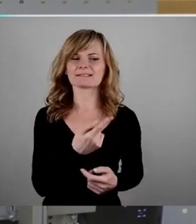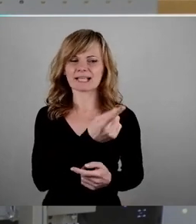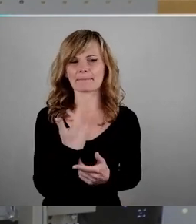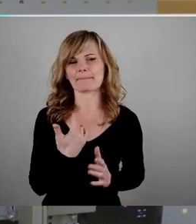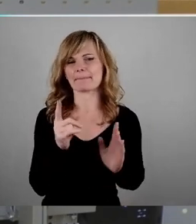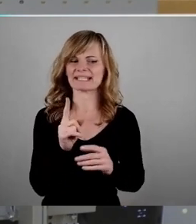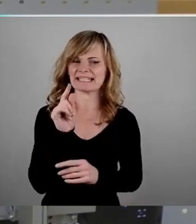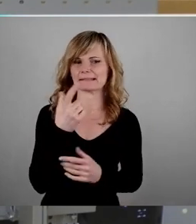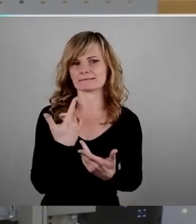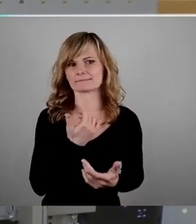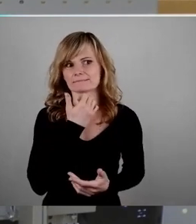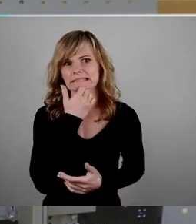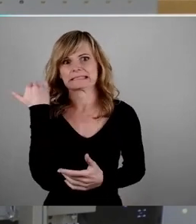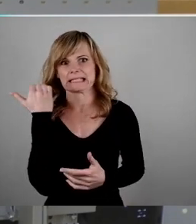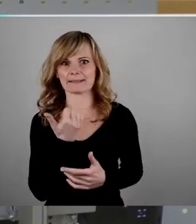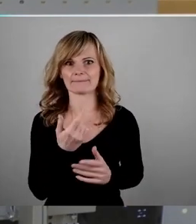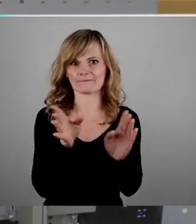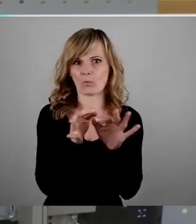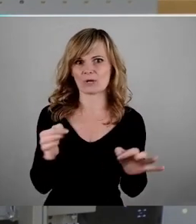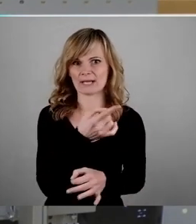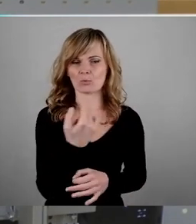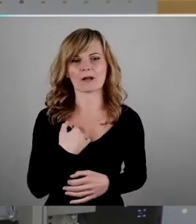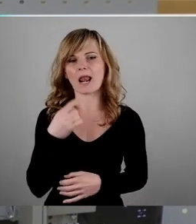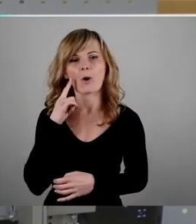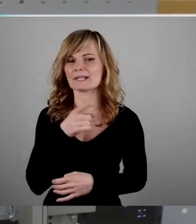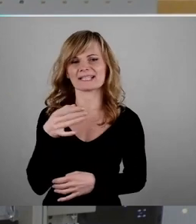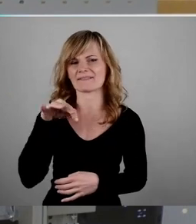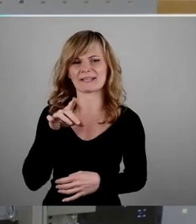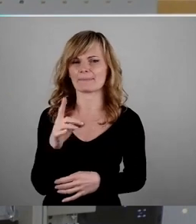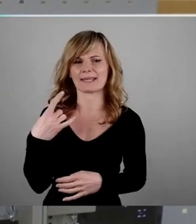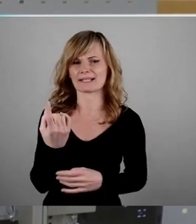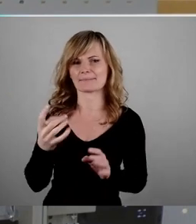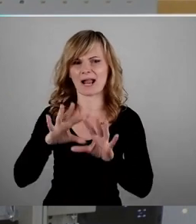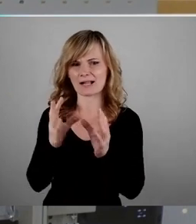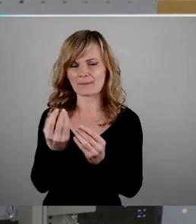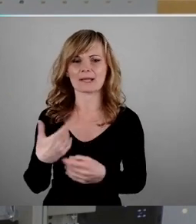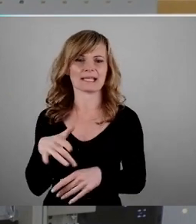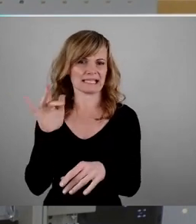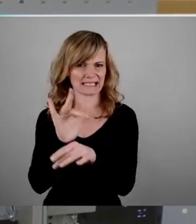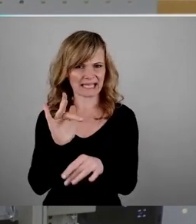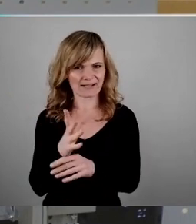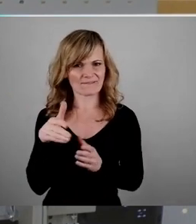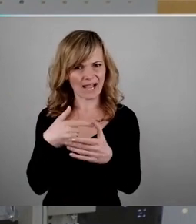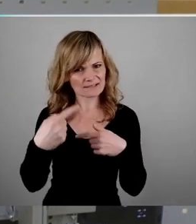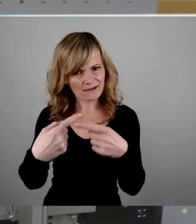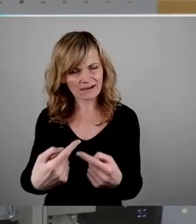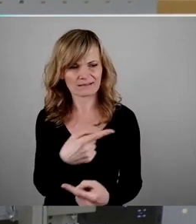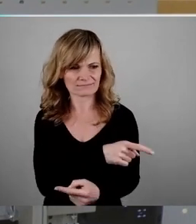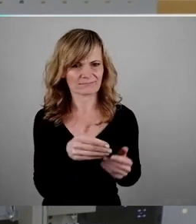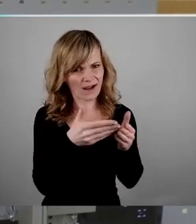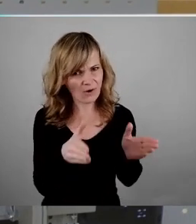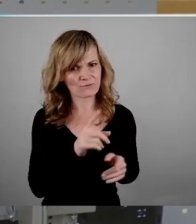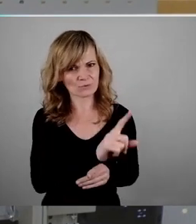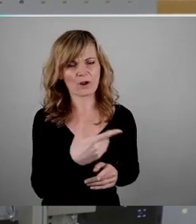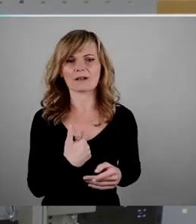formuliert. Aber ich glaube nicht, dass die FDP grundsätzlich gegen den Weiterbetrieb der Einrichtung ist, auch wenn sie dem hier